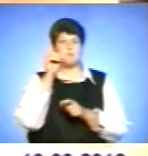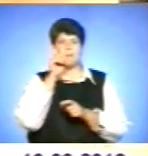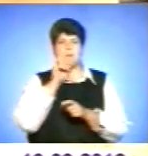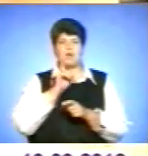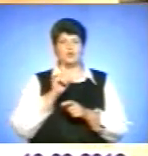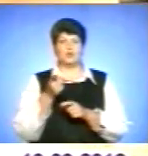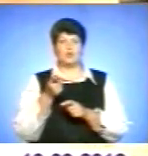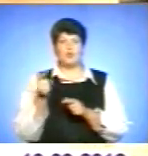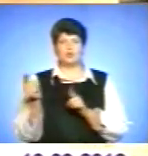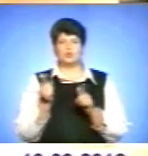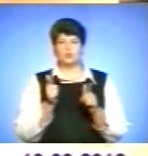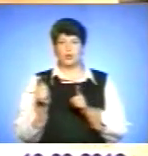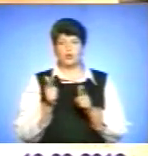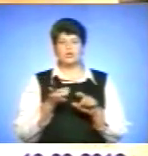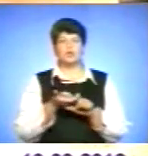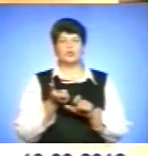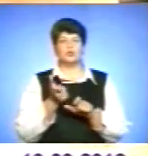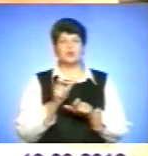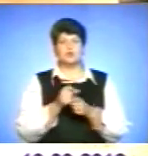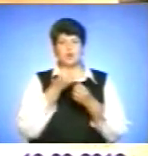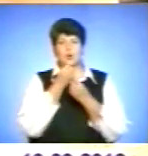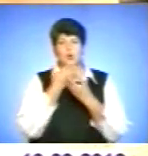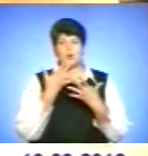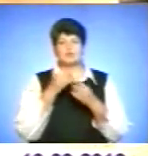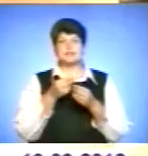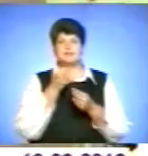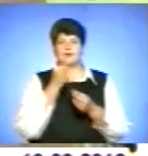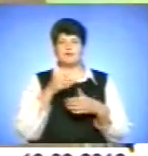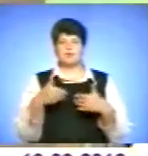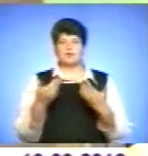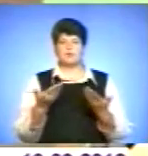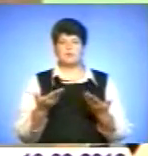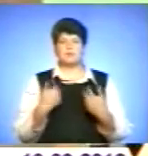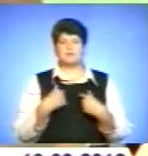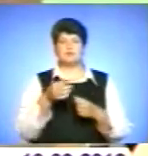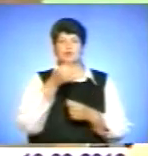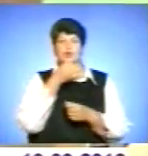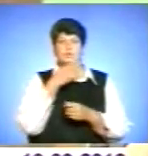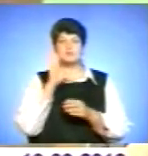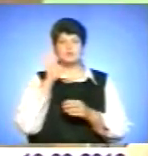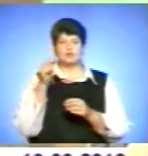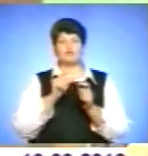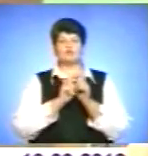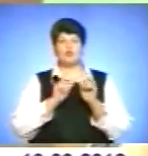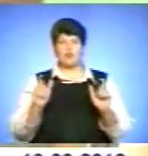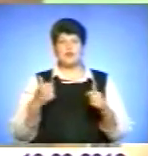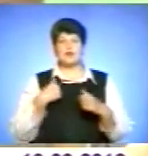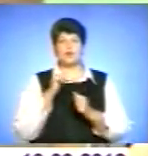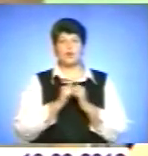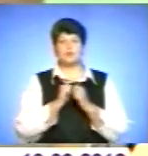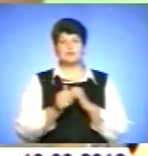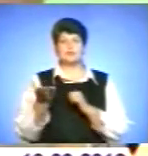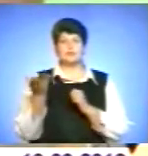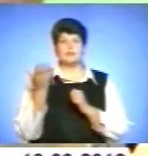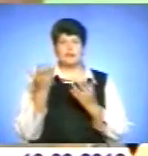і дуже хороші страви подають. Мені подобається бути у школі, я кожен день